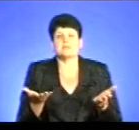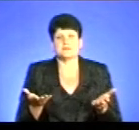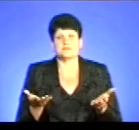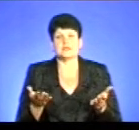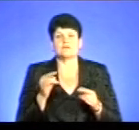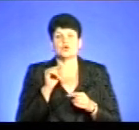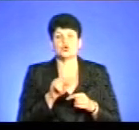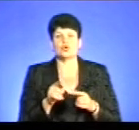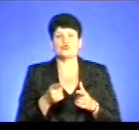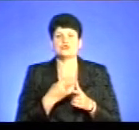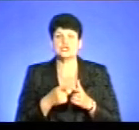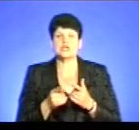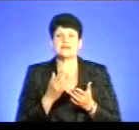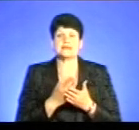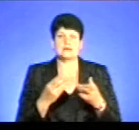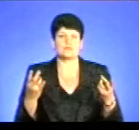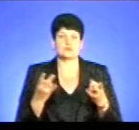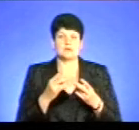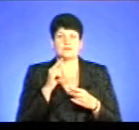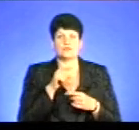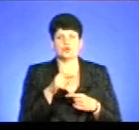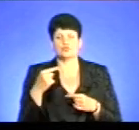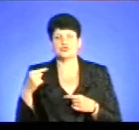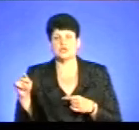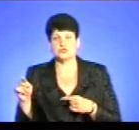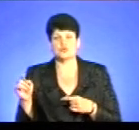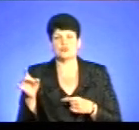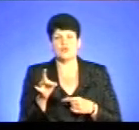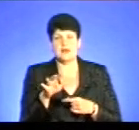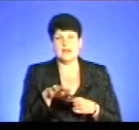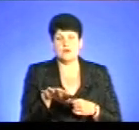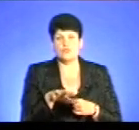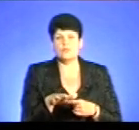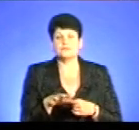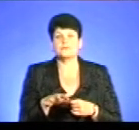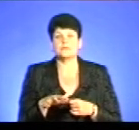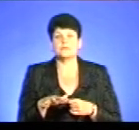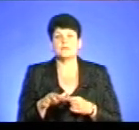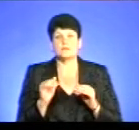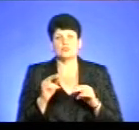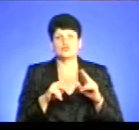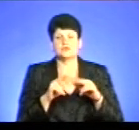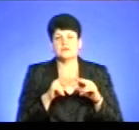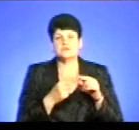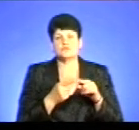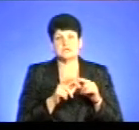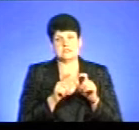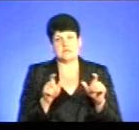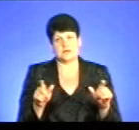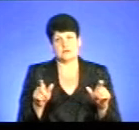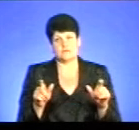того, чи є потреба в тому чи іншому районі, чи іншій об'єдної територіальної громади, саме будівництво таких закладів.